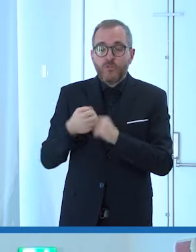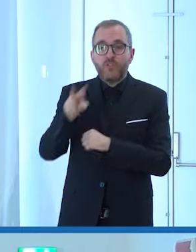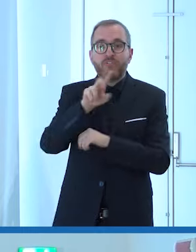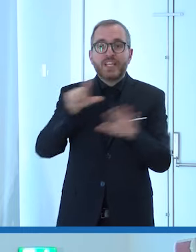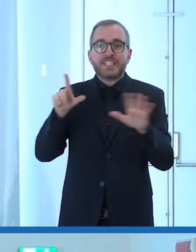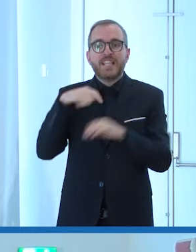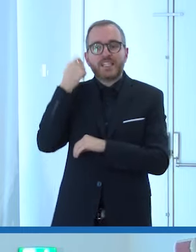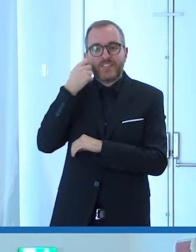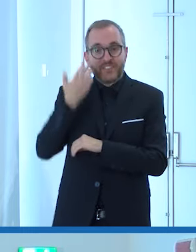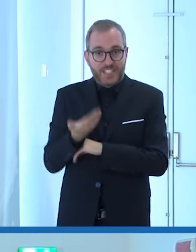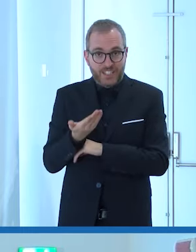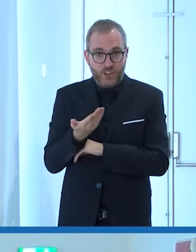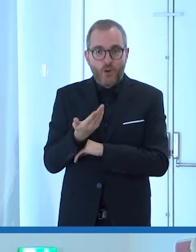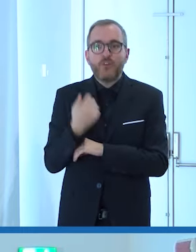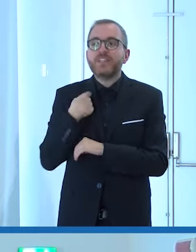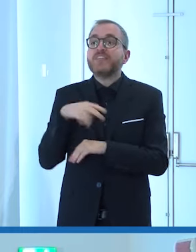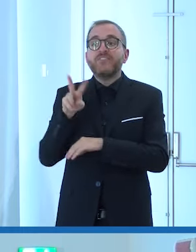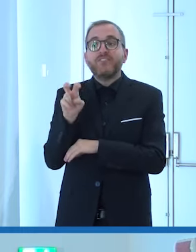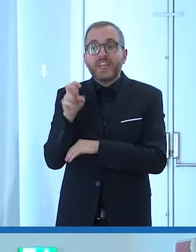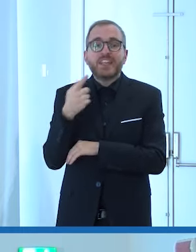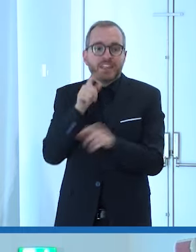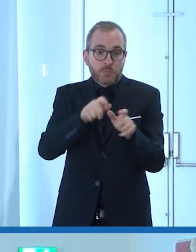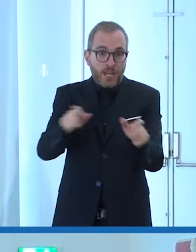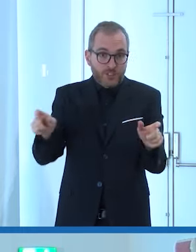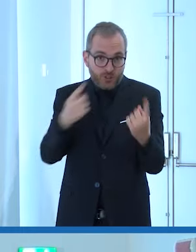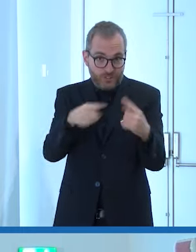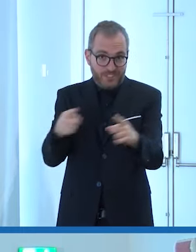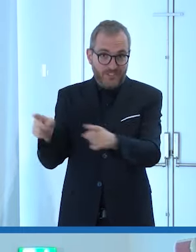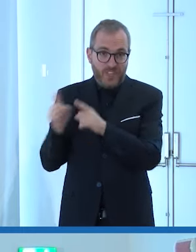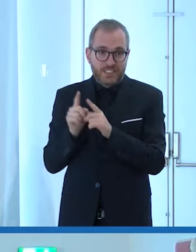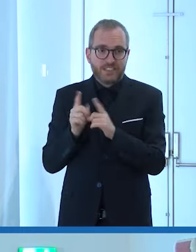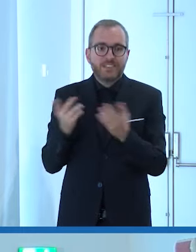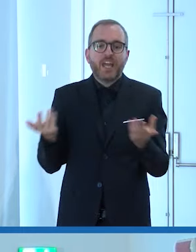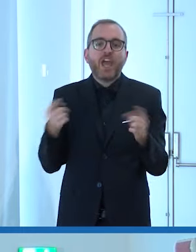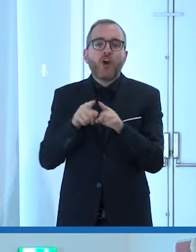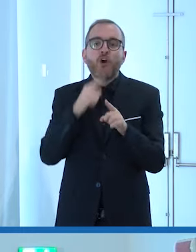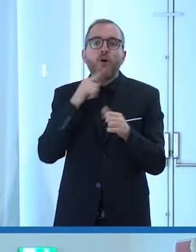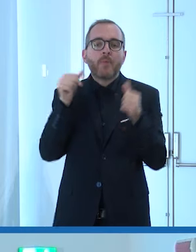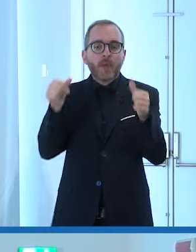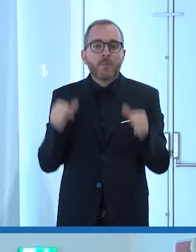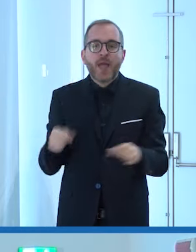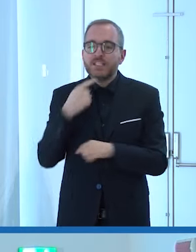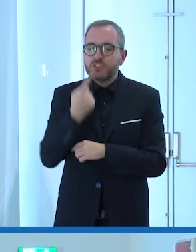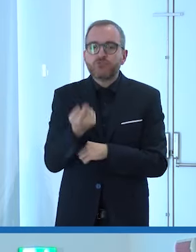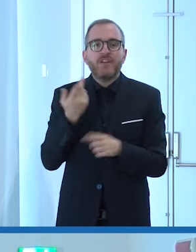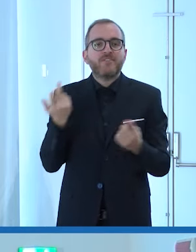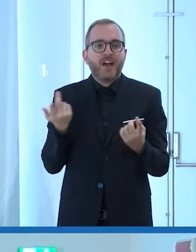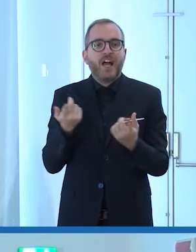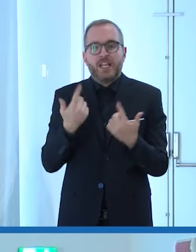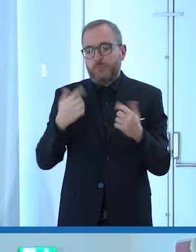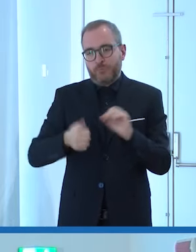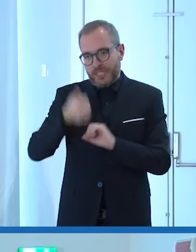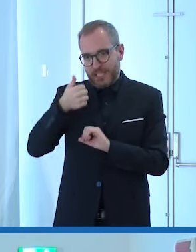20 diversi autori e come previsto dal bando sono prima stati sottoposti al